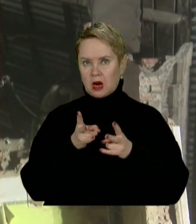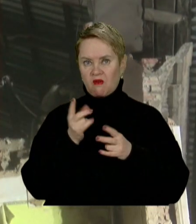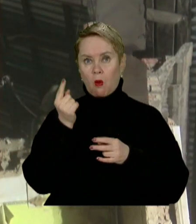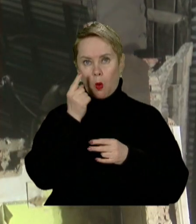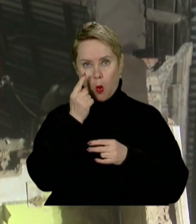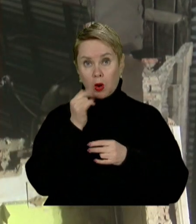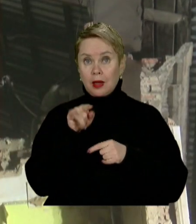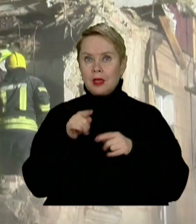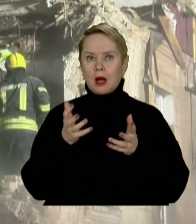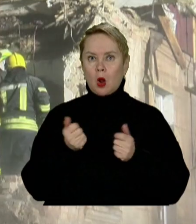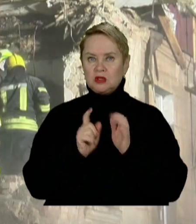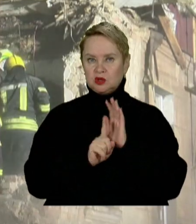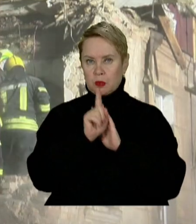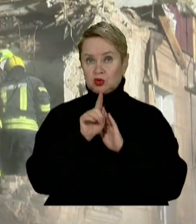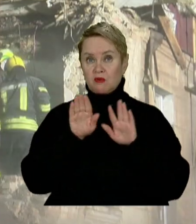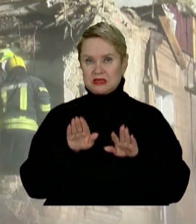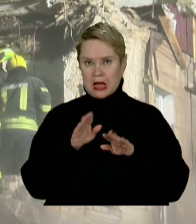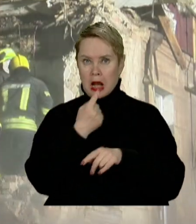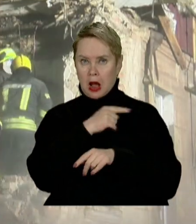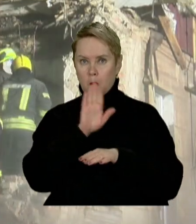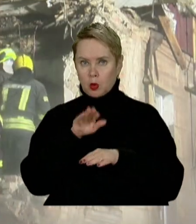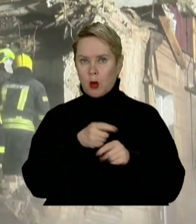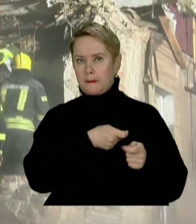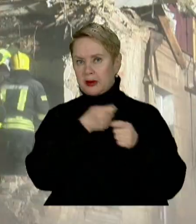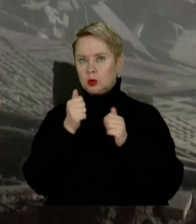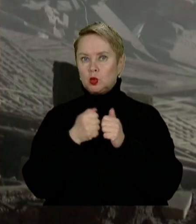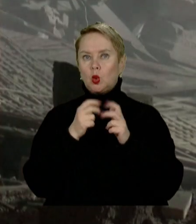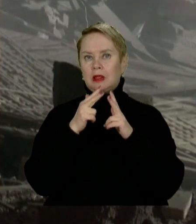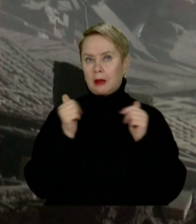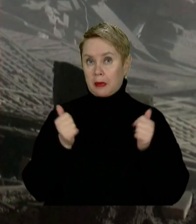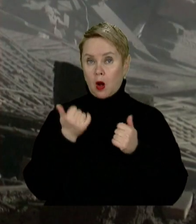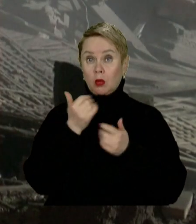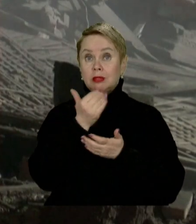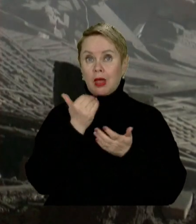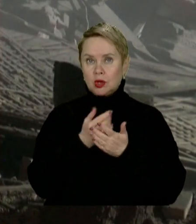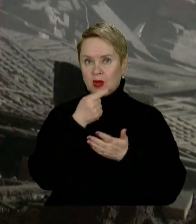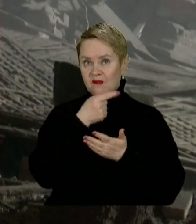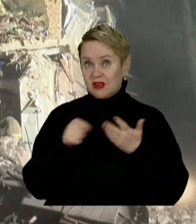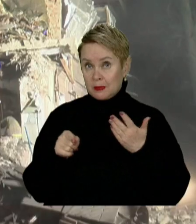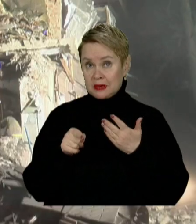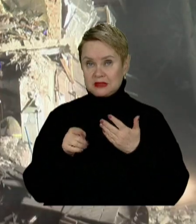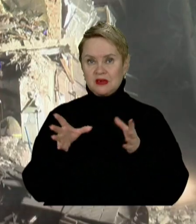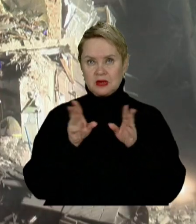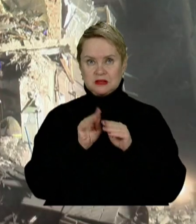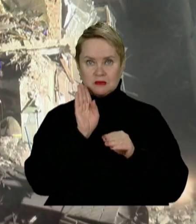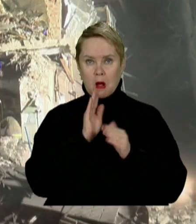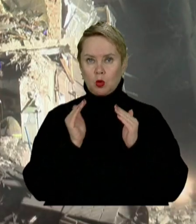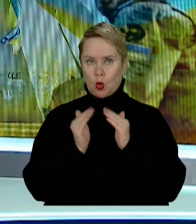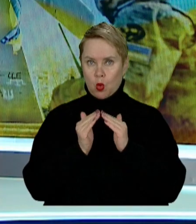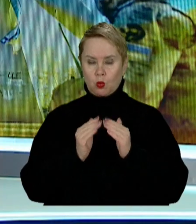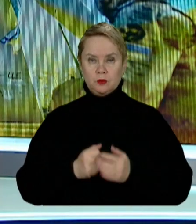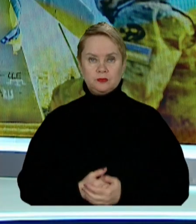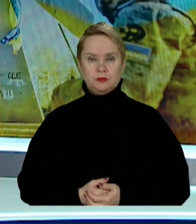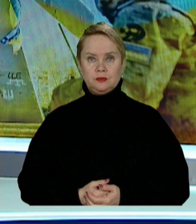ока. Її рятували спочатку в місцевій лікарні, а потім перевезли до Дніпра. І от нарешті виписали разом із мамою додому.